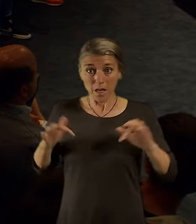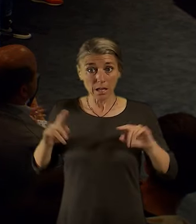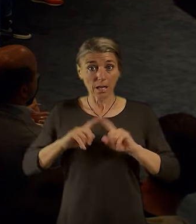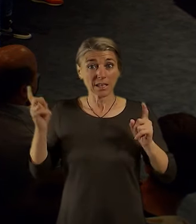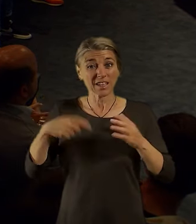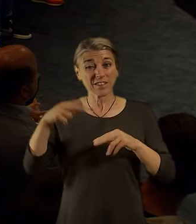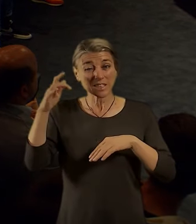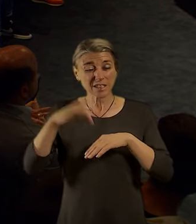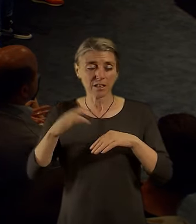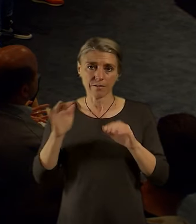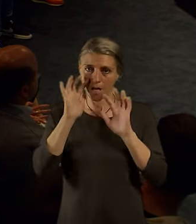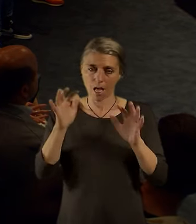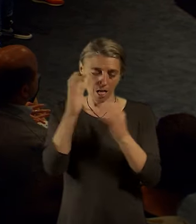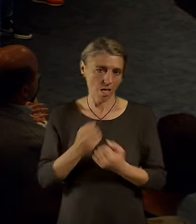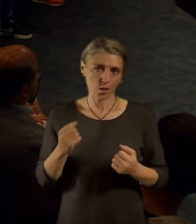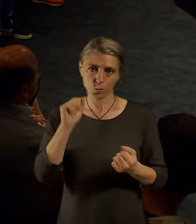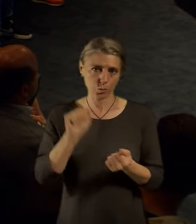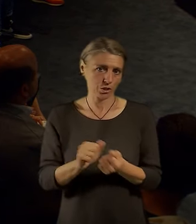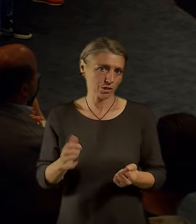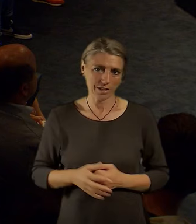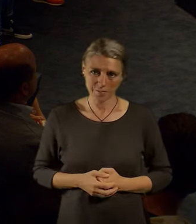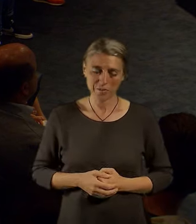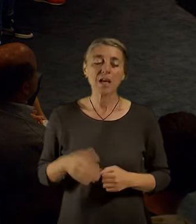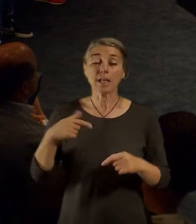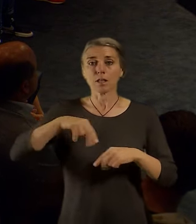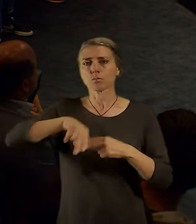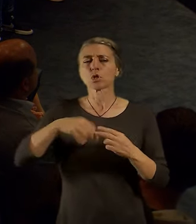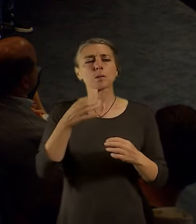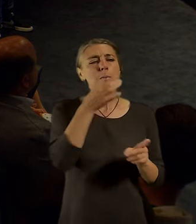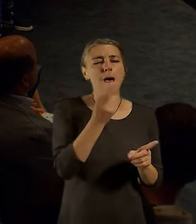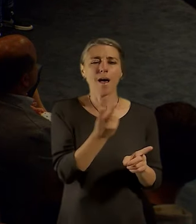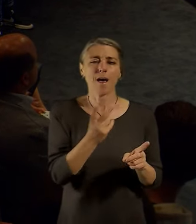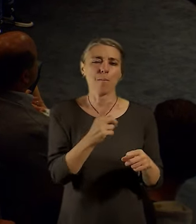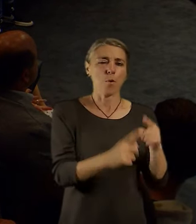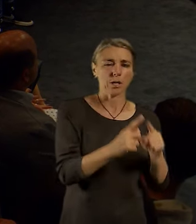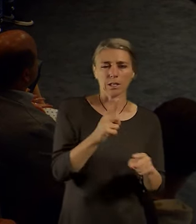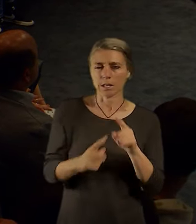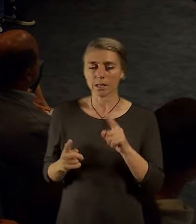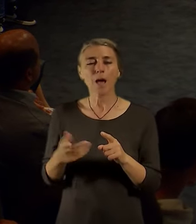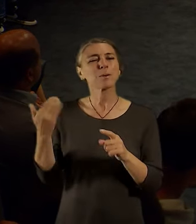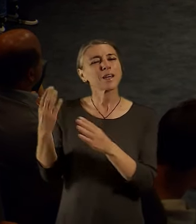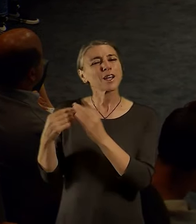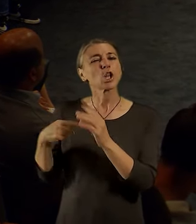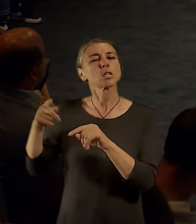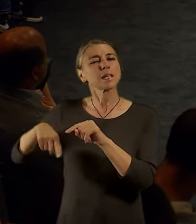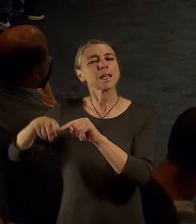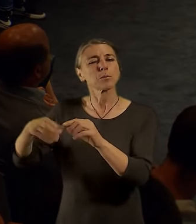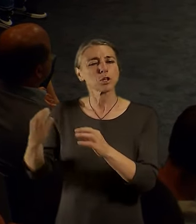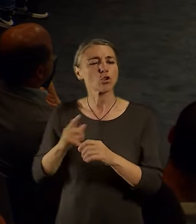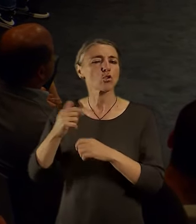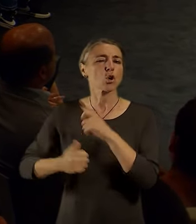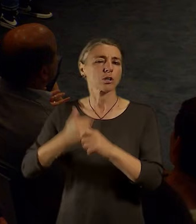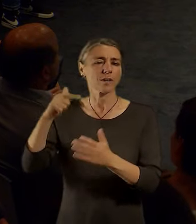a to sice to je hlavně politiků. Jestli můžeme na základě této analýzy do toho roku 2050